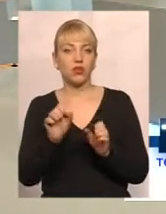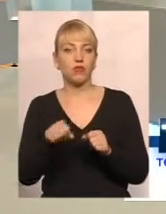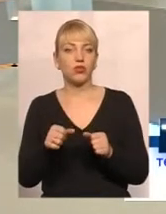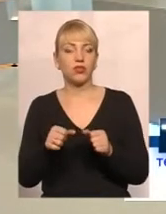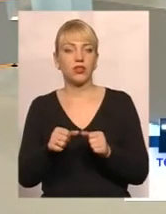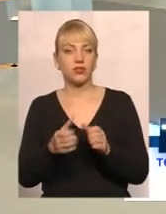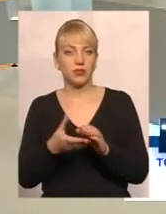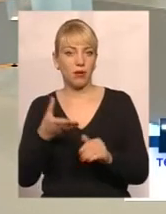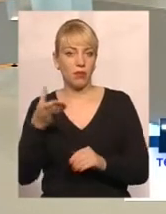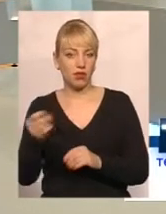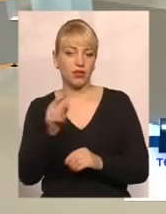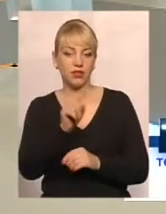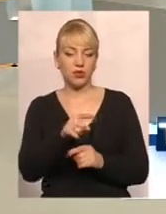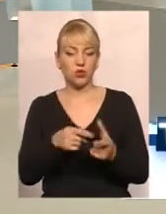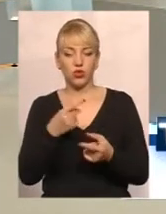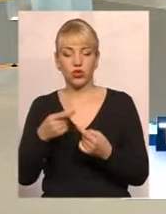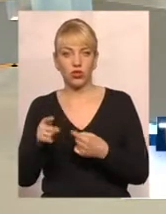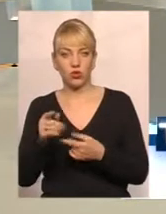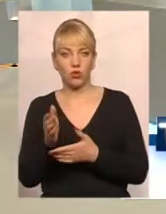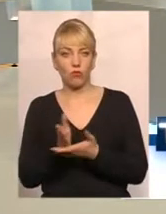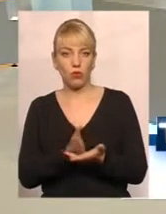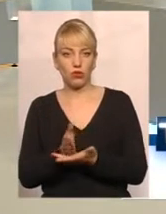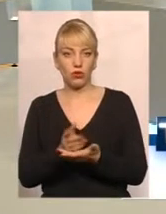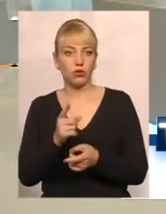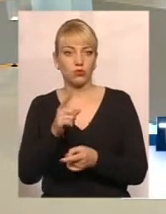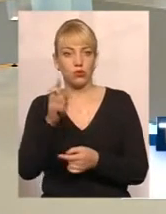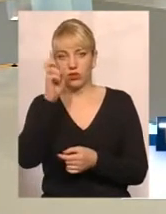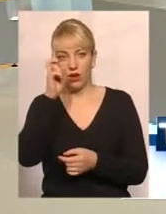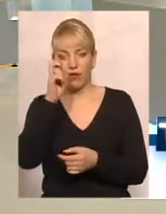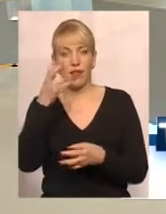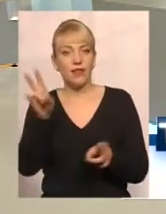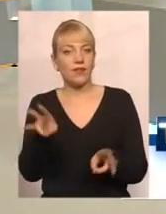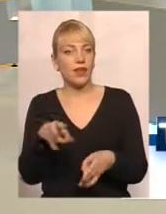і заплатити за ту чи іншу послугу. Тому держава не повинна, скажімо так,